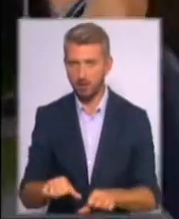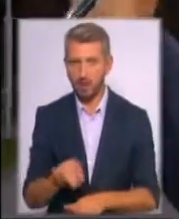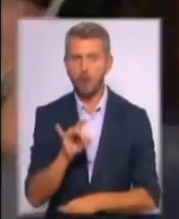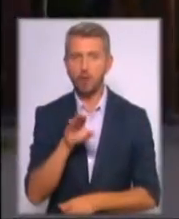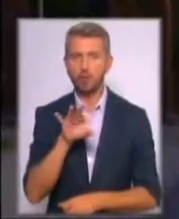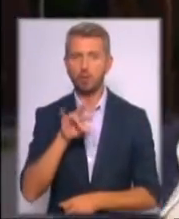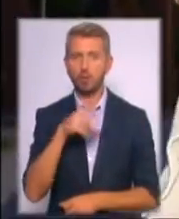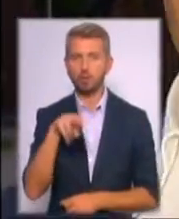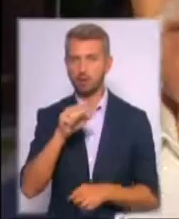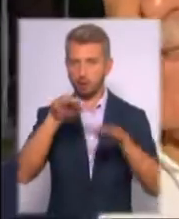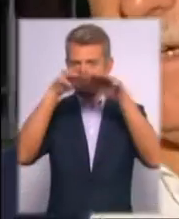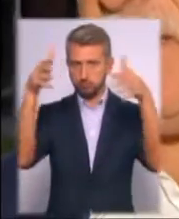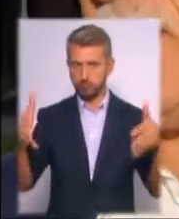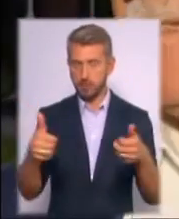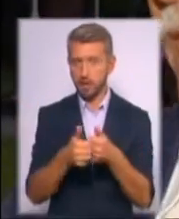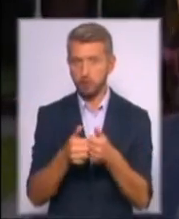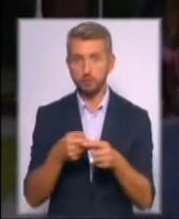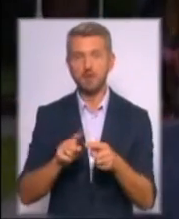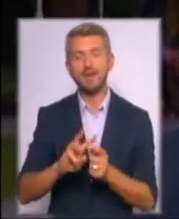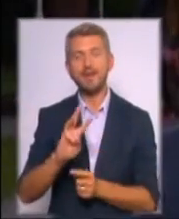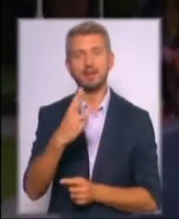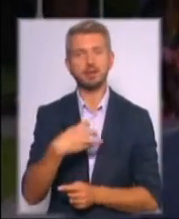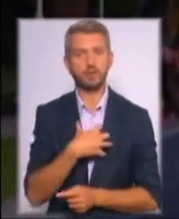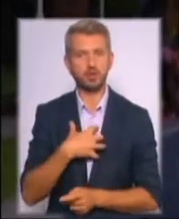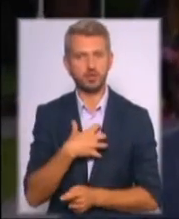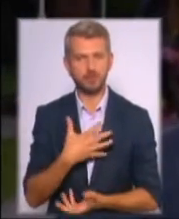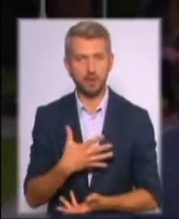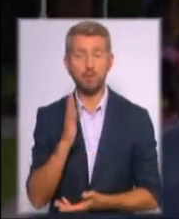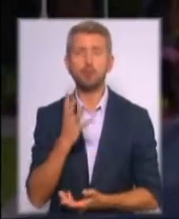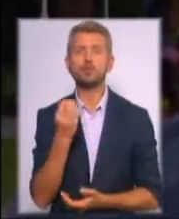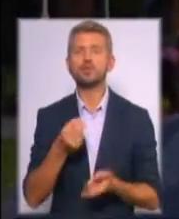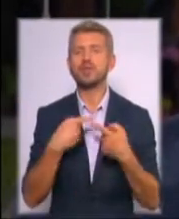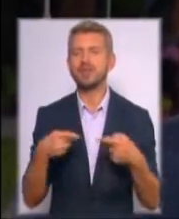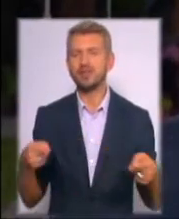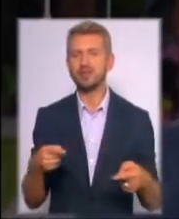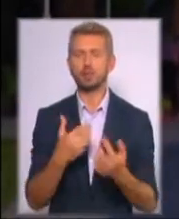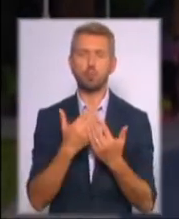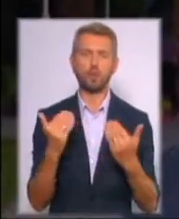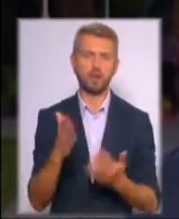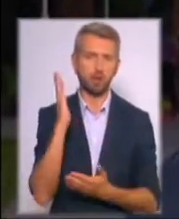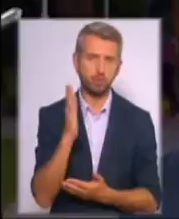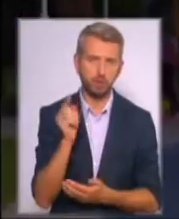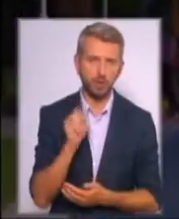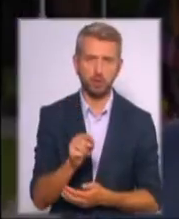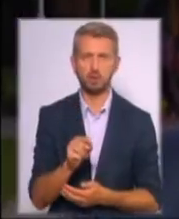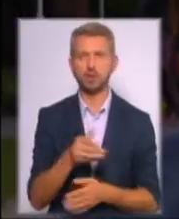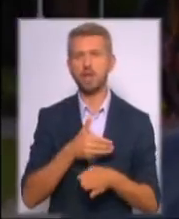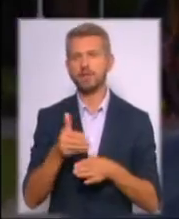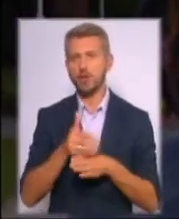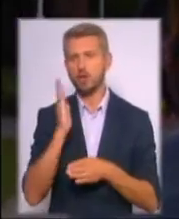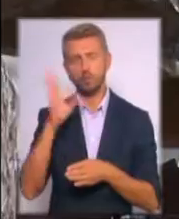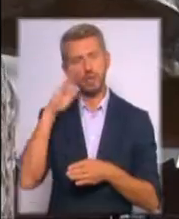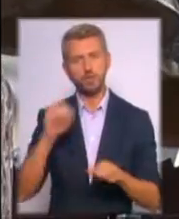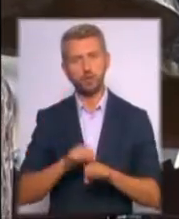рядишком. Це третій такий знаковий об'єкт. Будуть ще інші об'єкти. І музей буде тут. І з часом будуть фонтани тут